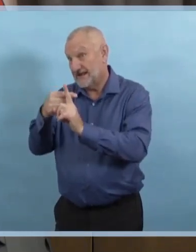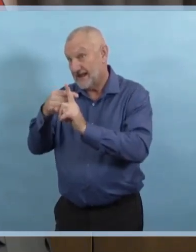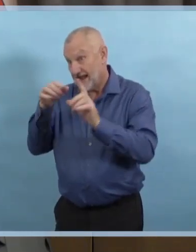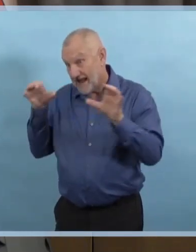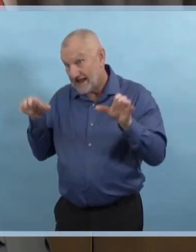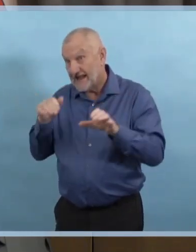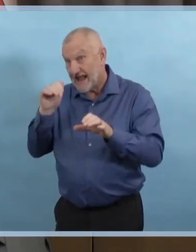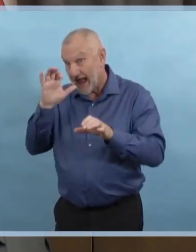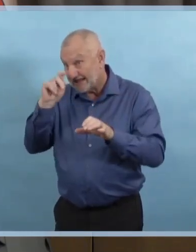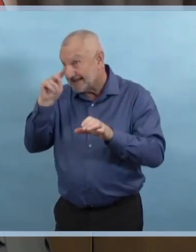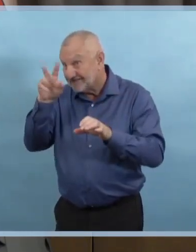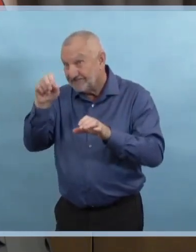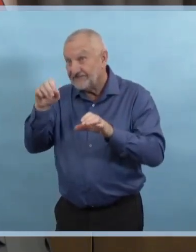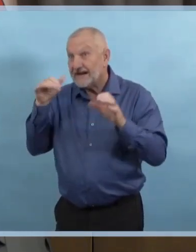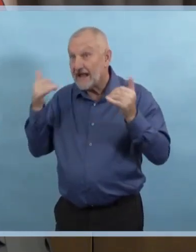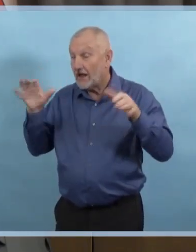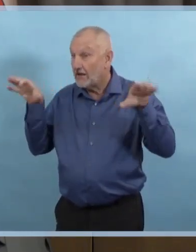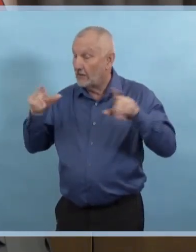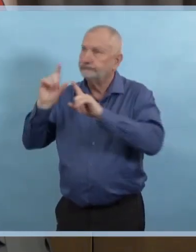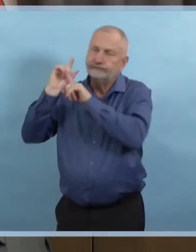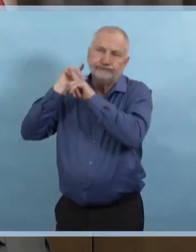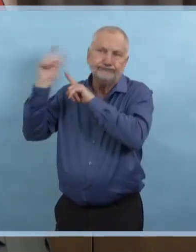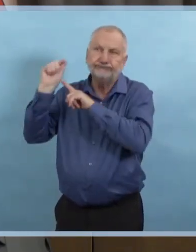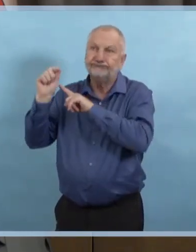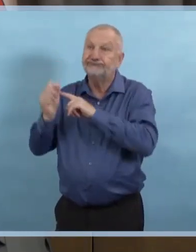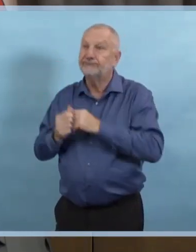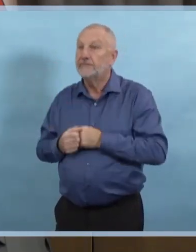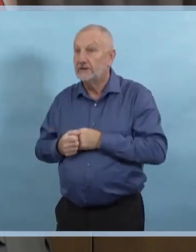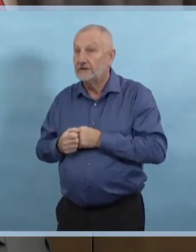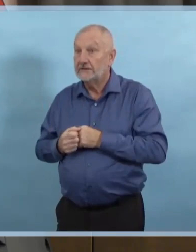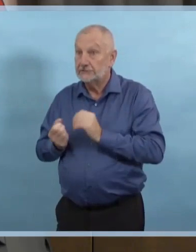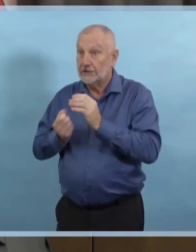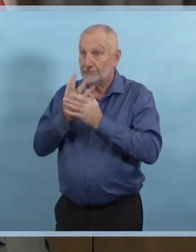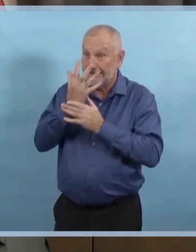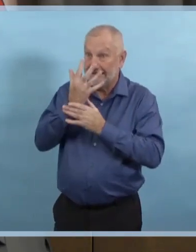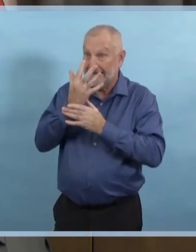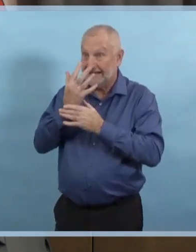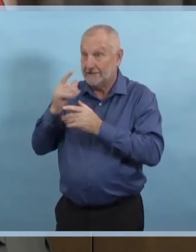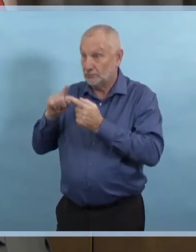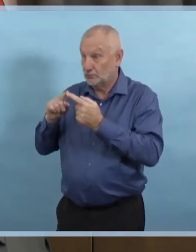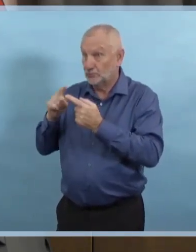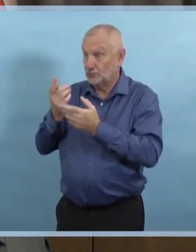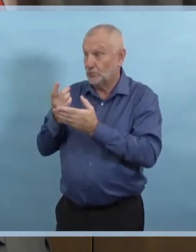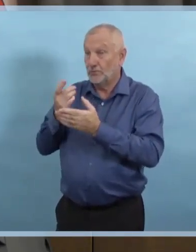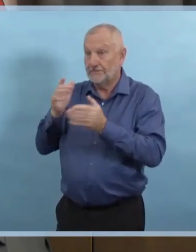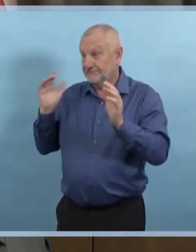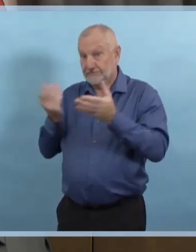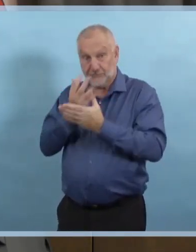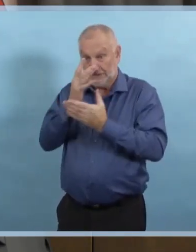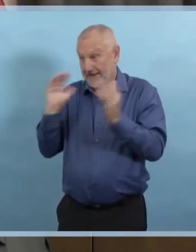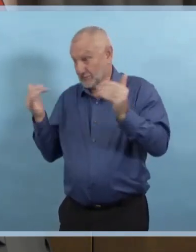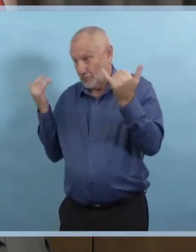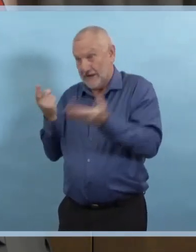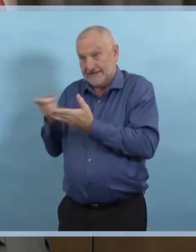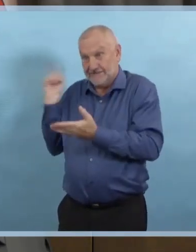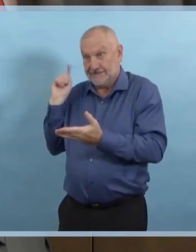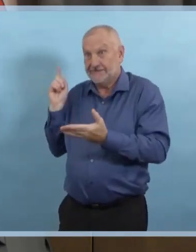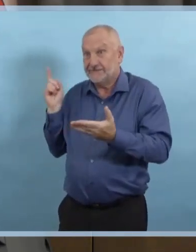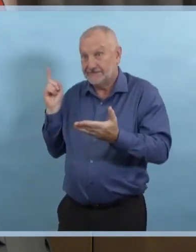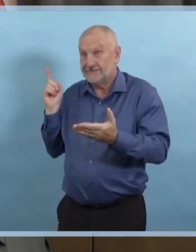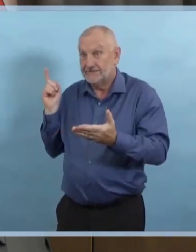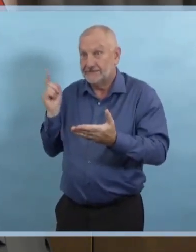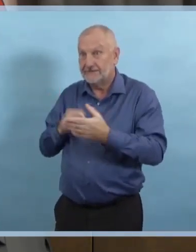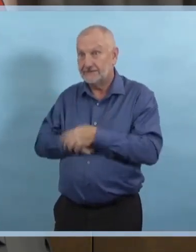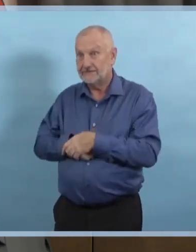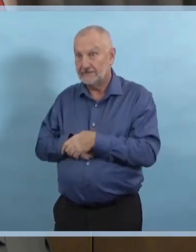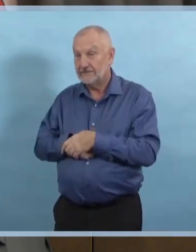et nous surveillons la situation de très près en ce qui concerne les admissions à l'hôpital. Je veux que